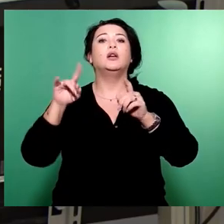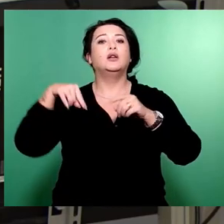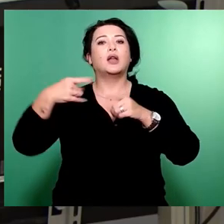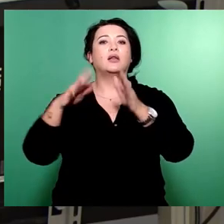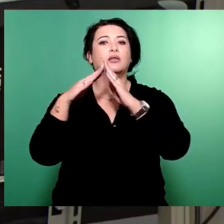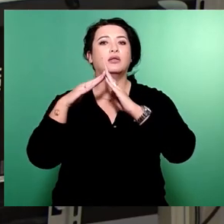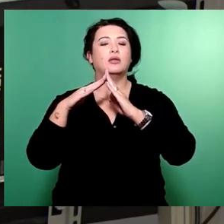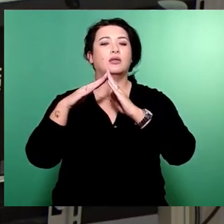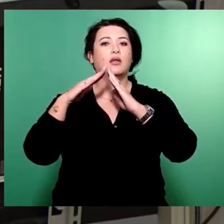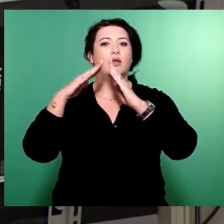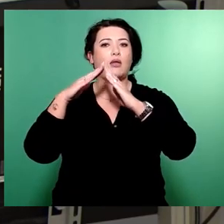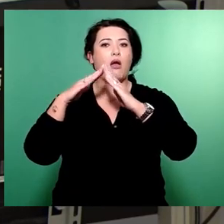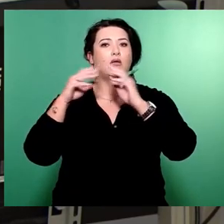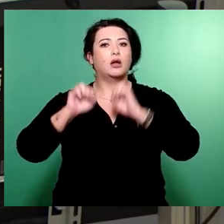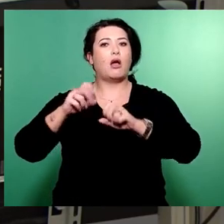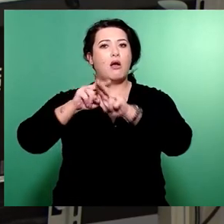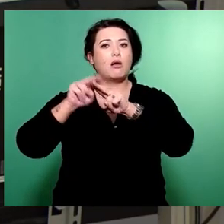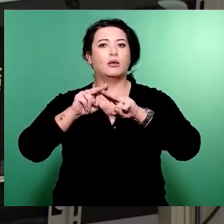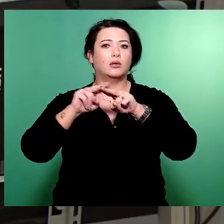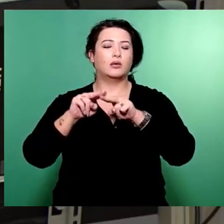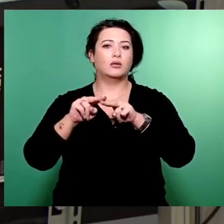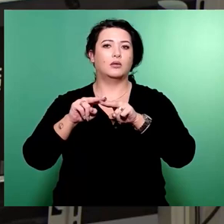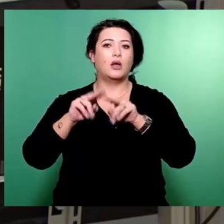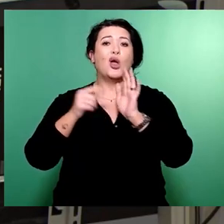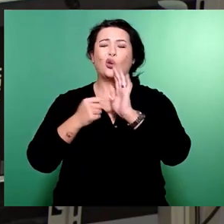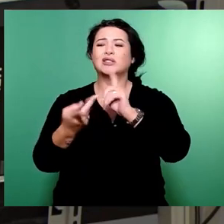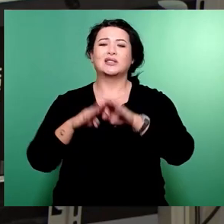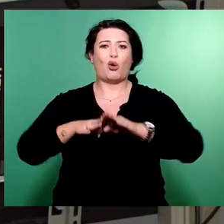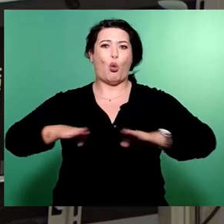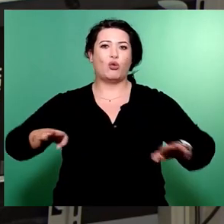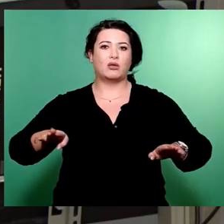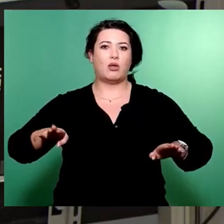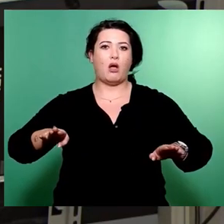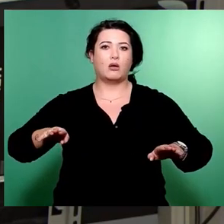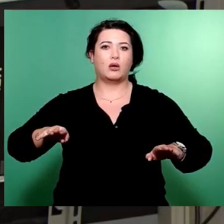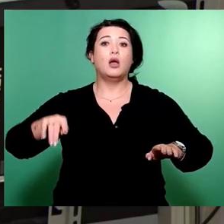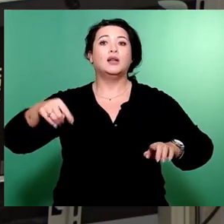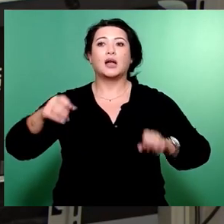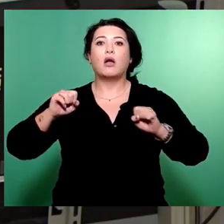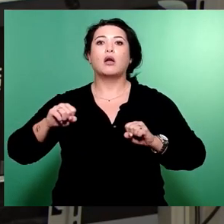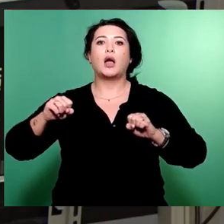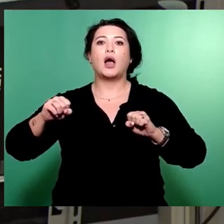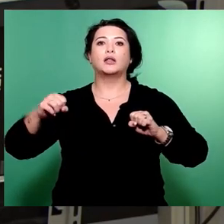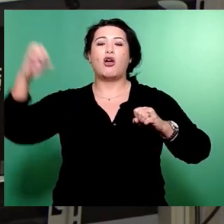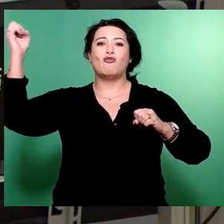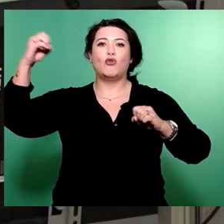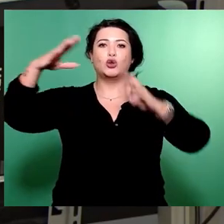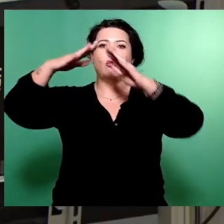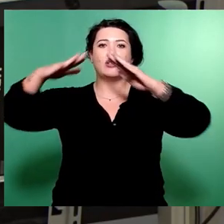Gestalt zur Verfügung zu stellen, weil das die Grundvoraussetzung ist, dass dort eine Photovoltaikanlage überhaupt